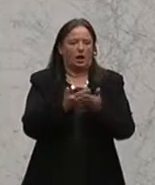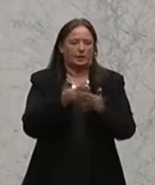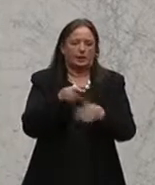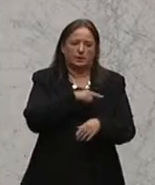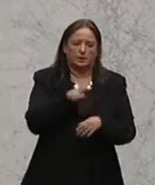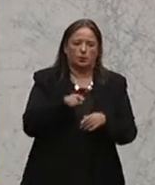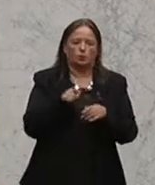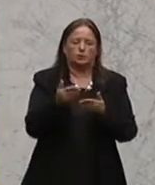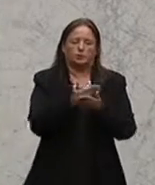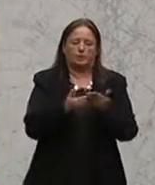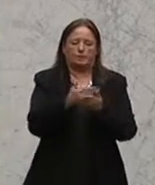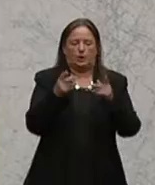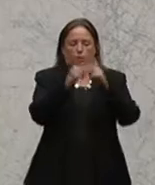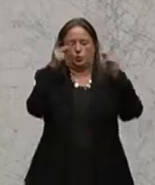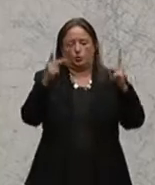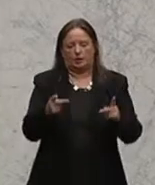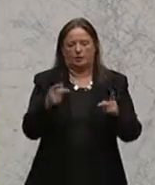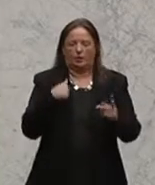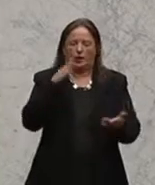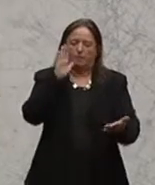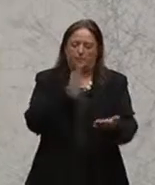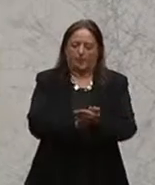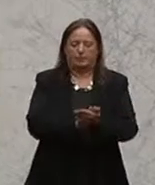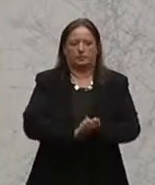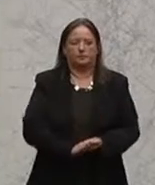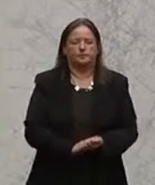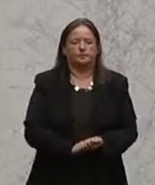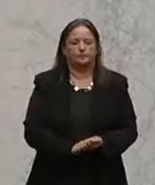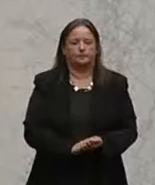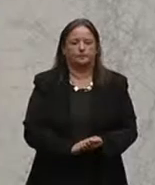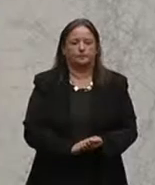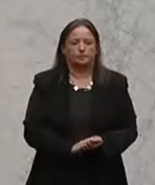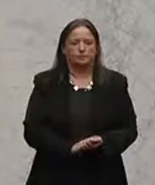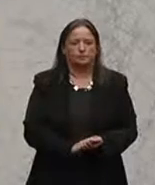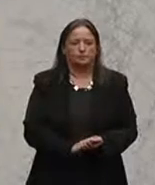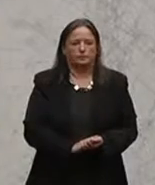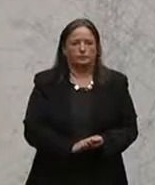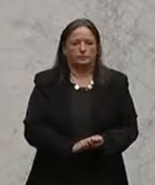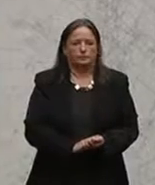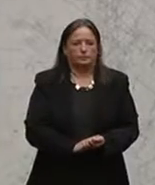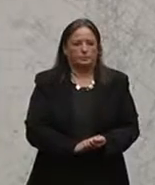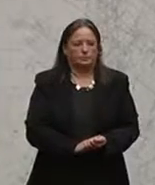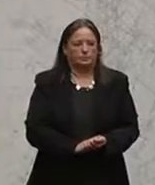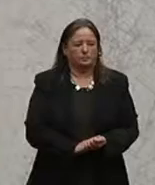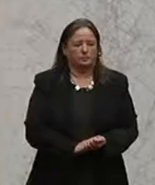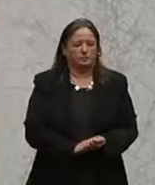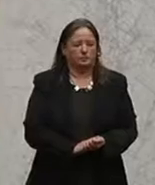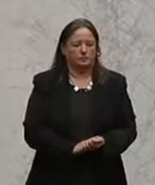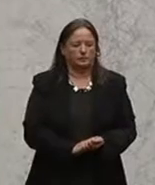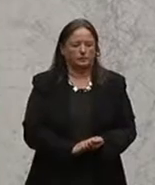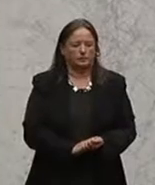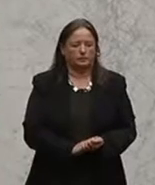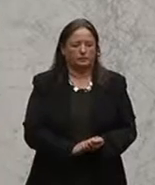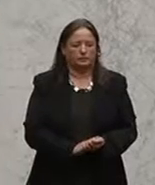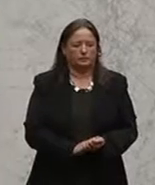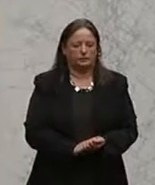Bildungskonzept, und an dem werden wir auch in der Zukunft festhalten. Die Schulautonomie müsse ein zentraler Punkt bei der anstehenden